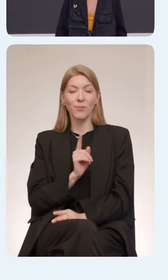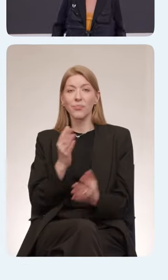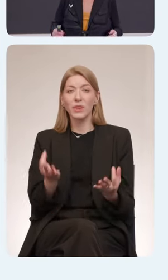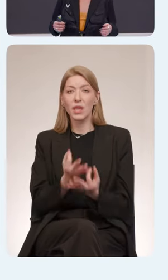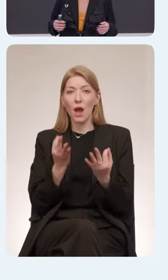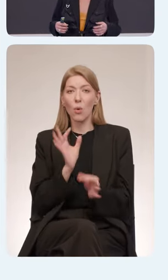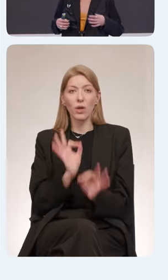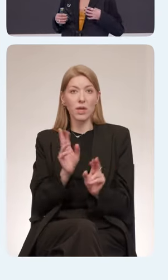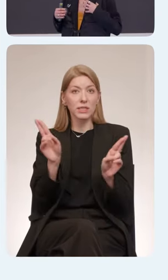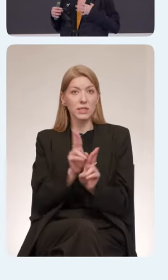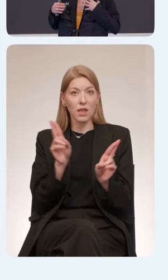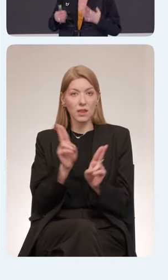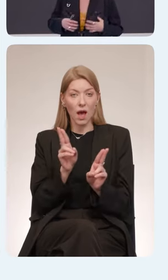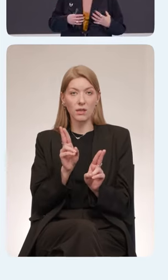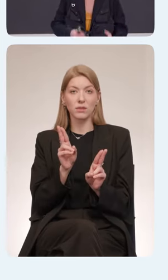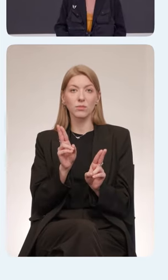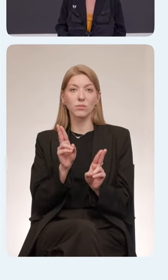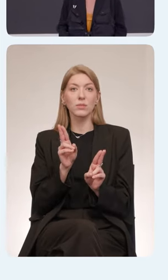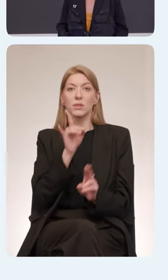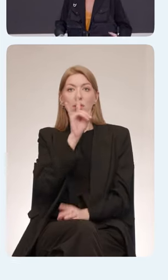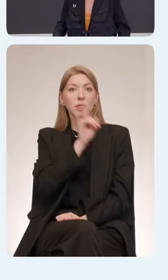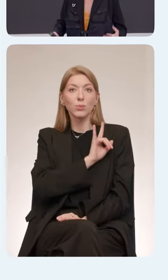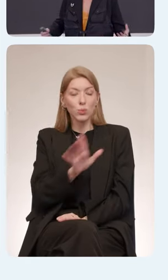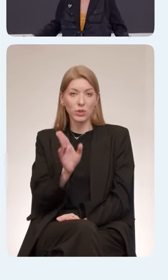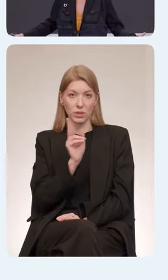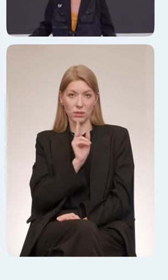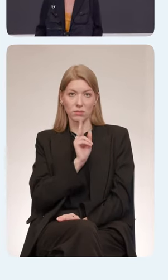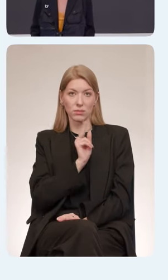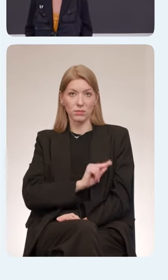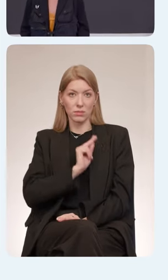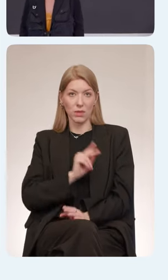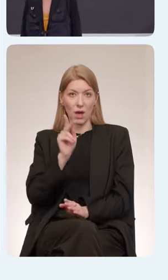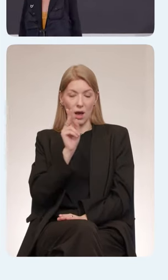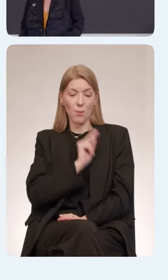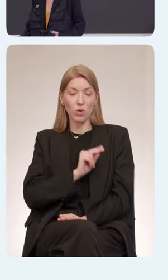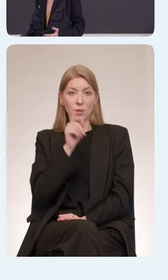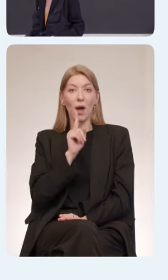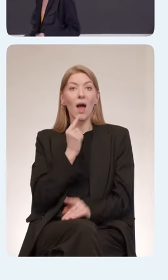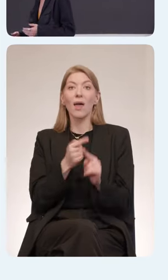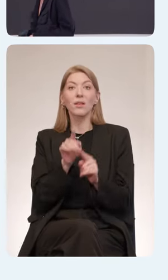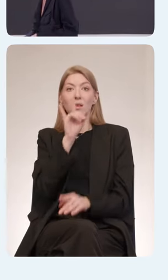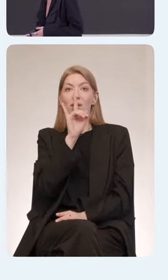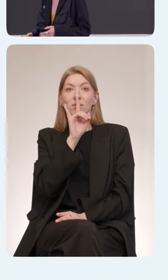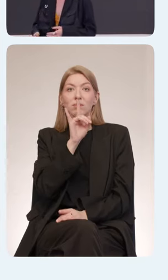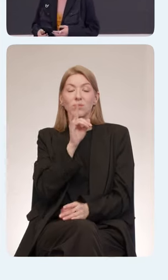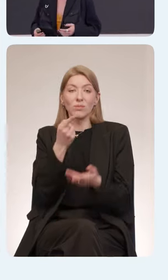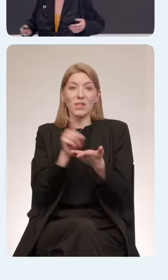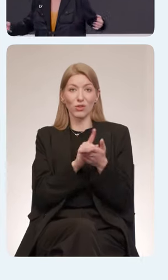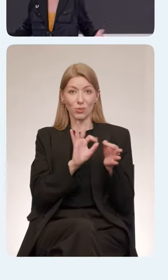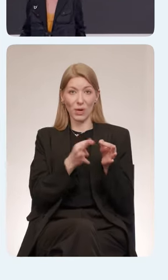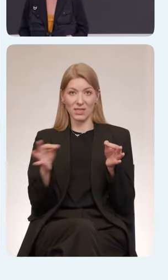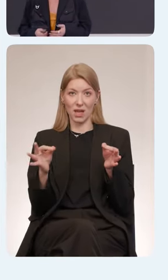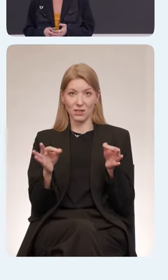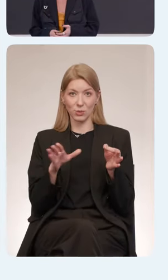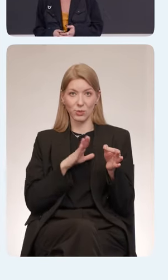быть, не станет работой, пока он не превратится в процесс. Ну, потому что любой стандарт, любое правило, оно в